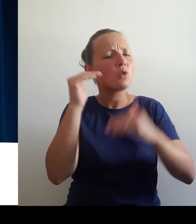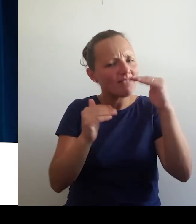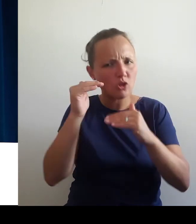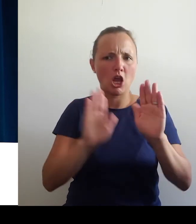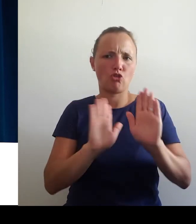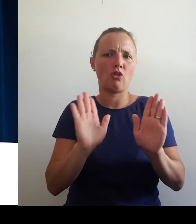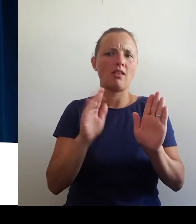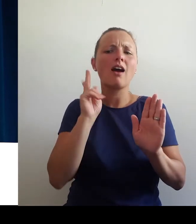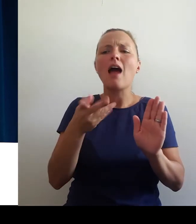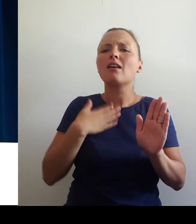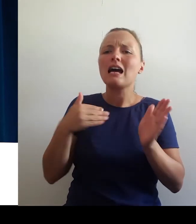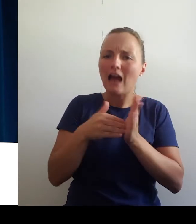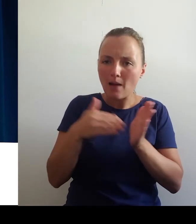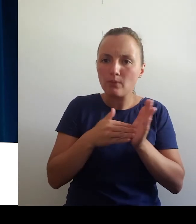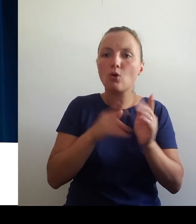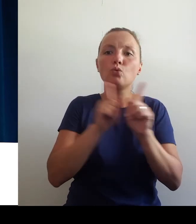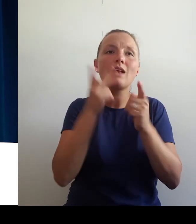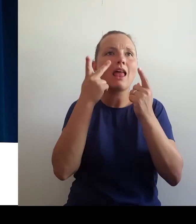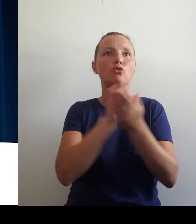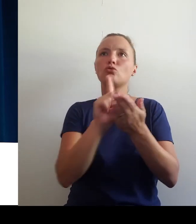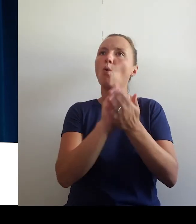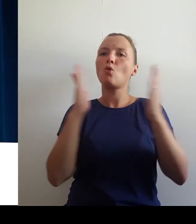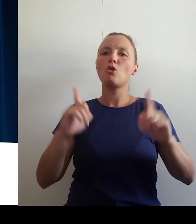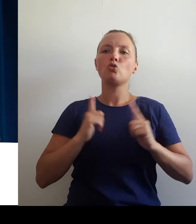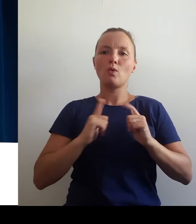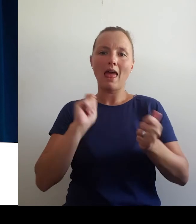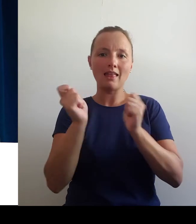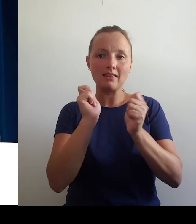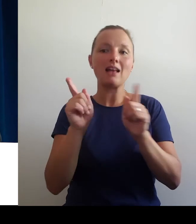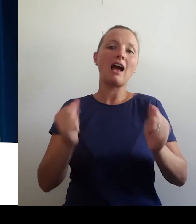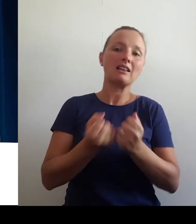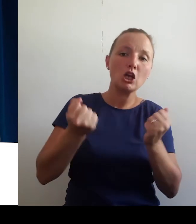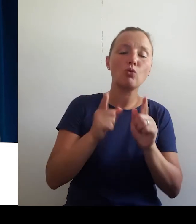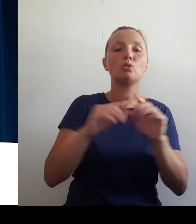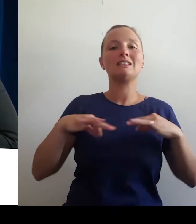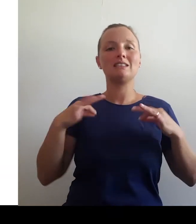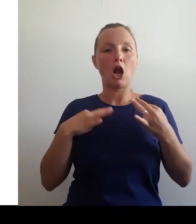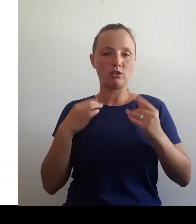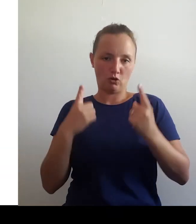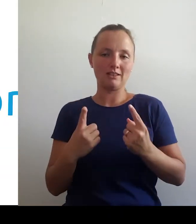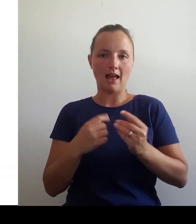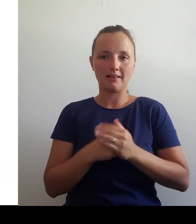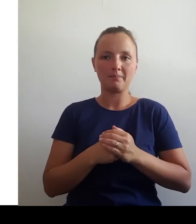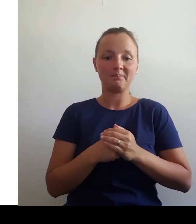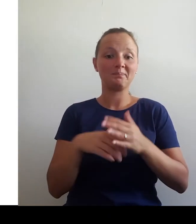potrebami, ki se spreminjajo glede na oživljenjsko obdobje, aktivnost in zdravstveno stanje vsakega izmed nas. Za zdrave